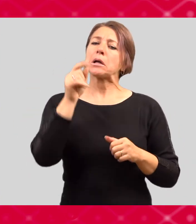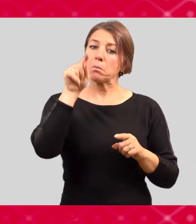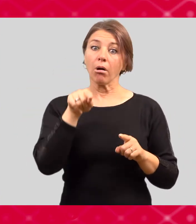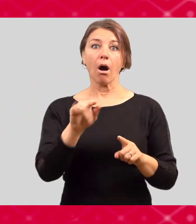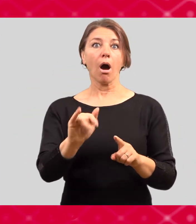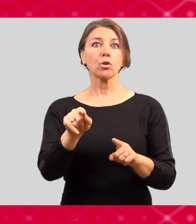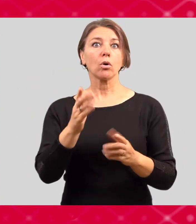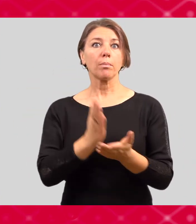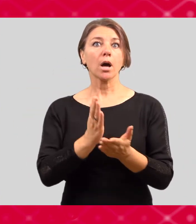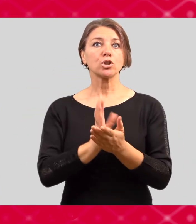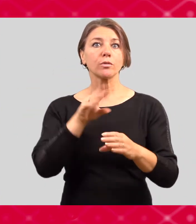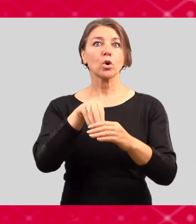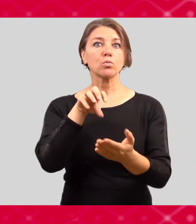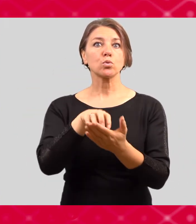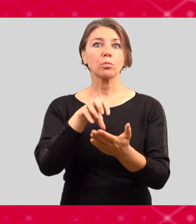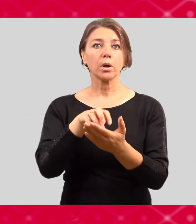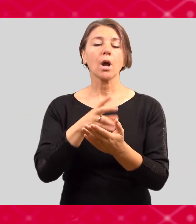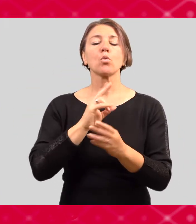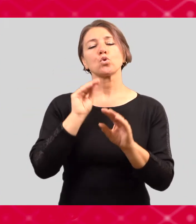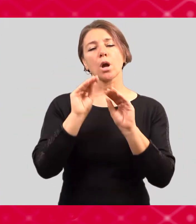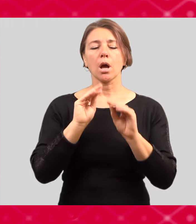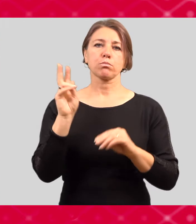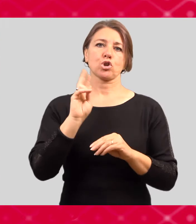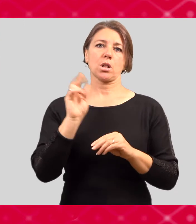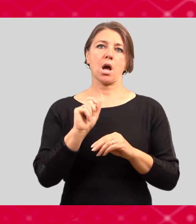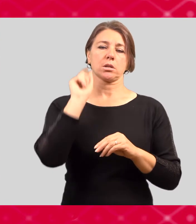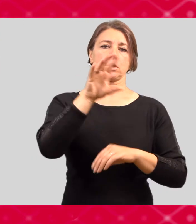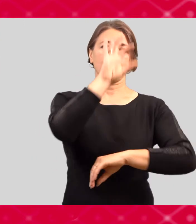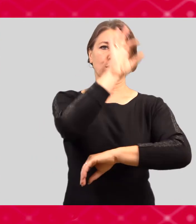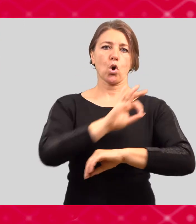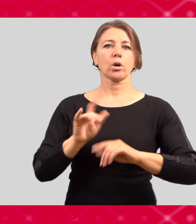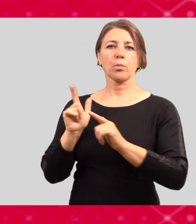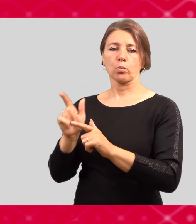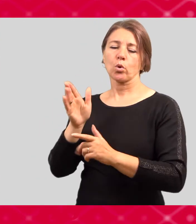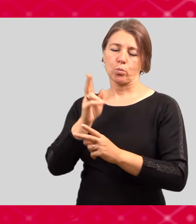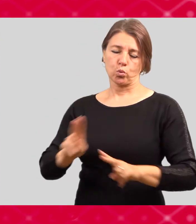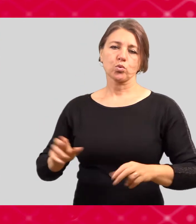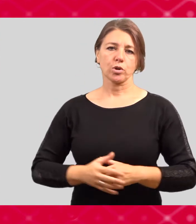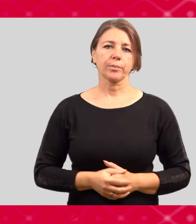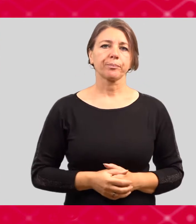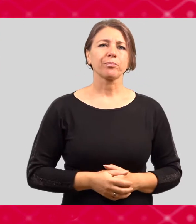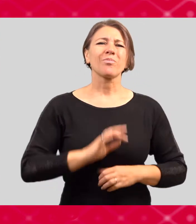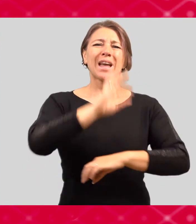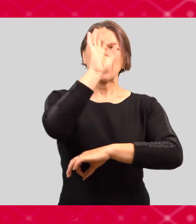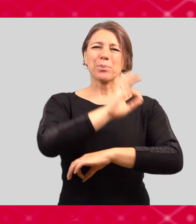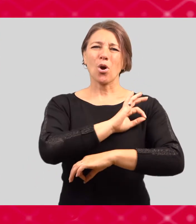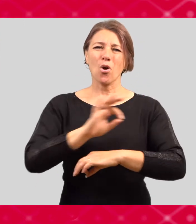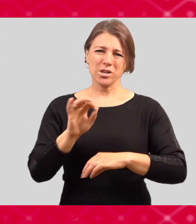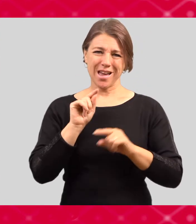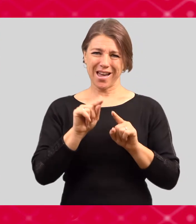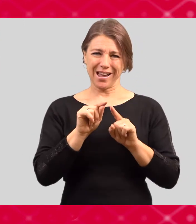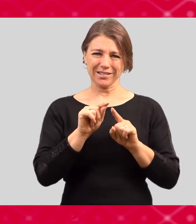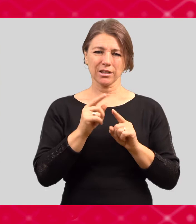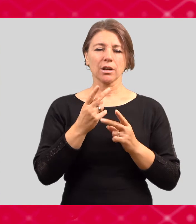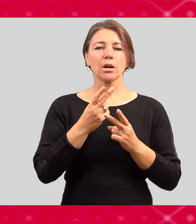oblasti znevýhodnění, tak se můžete přihlásit do tohoto projektu. Tenhle projekt